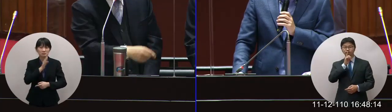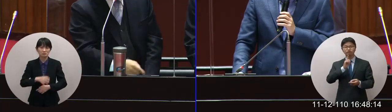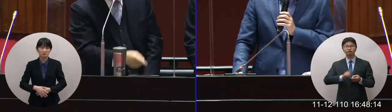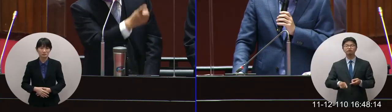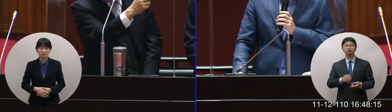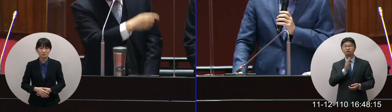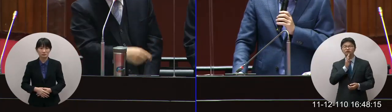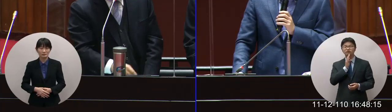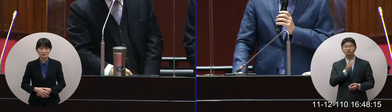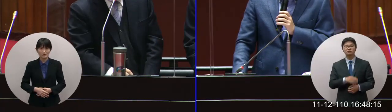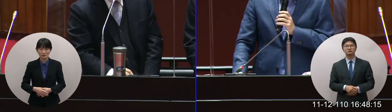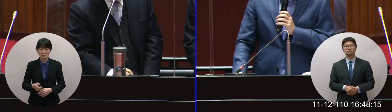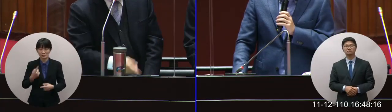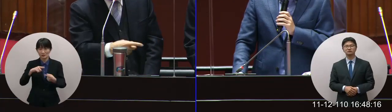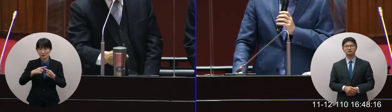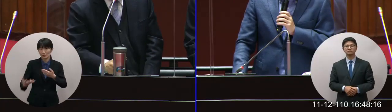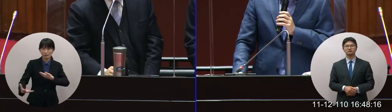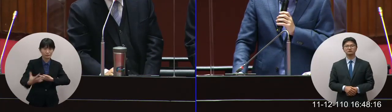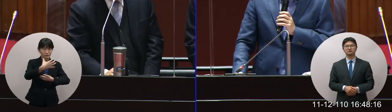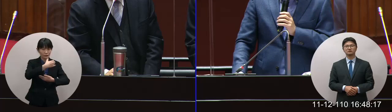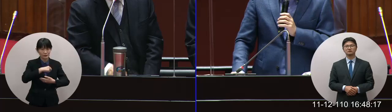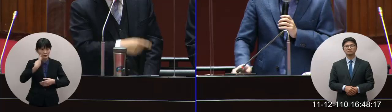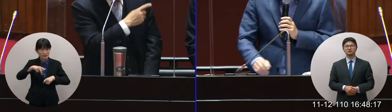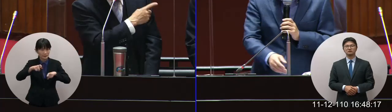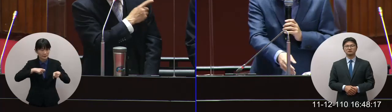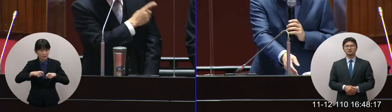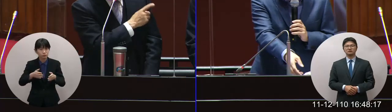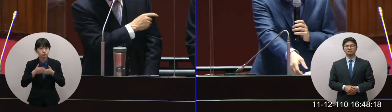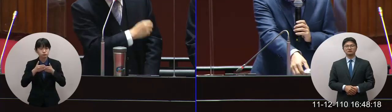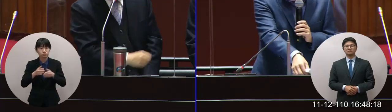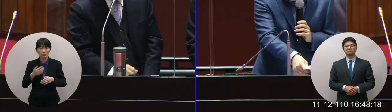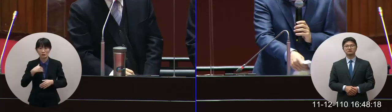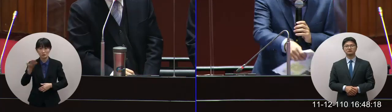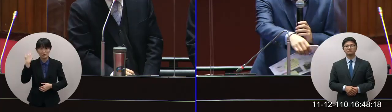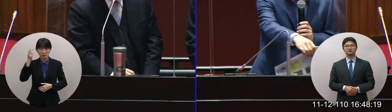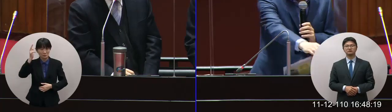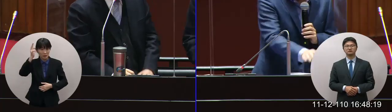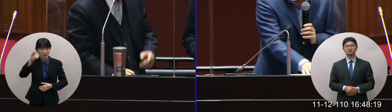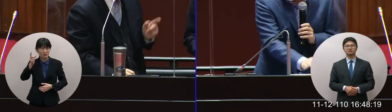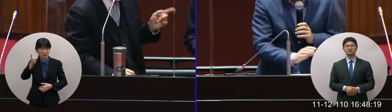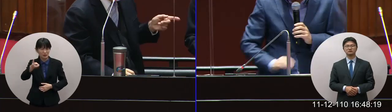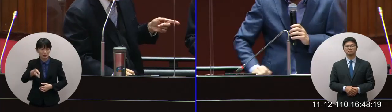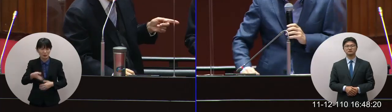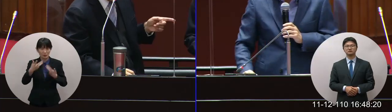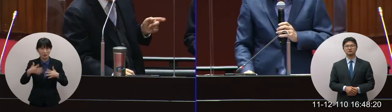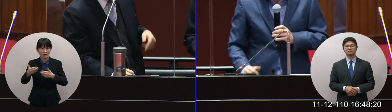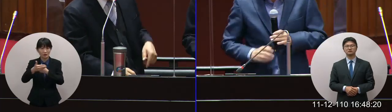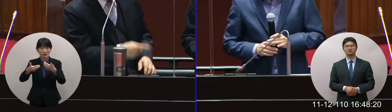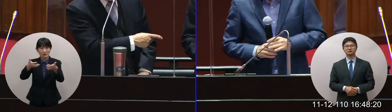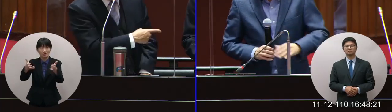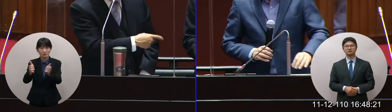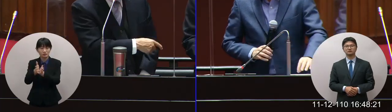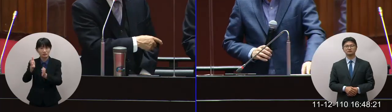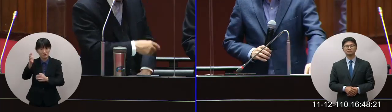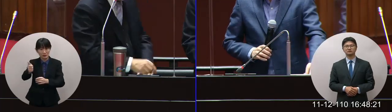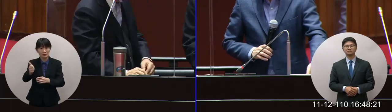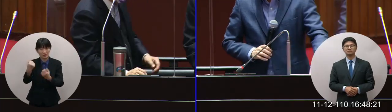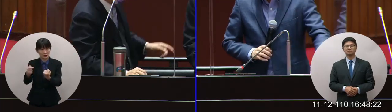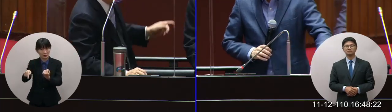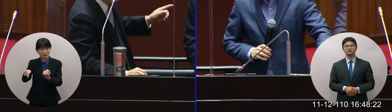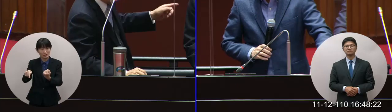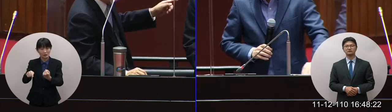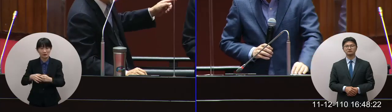應該把那個再撤回來重新講這個我已經交代多少次這個交通部部長在這裡